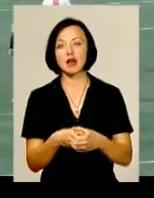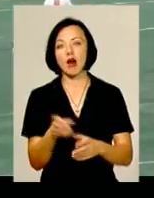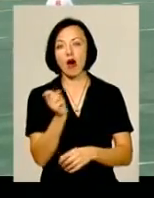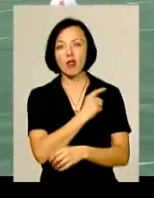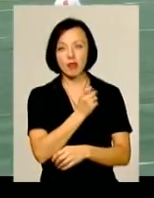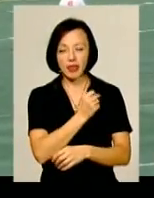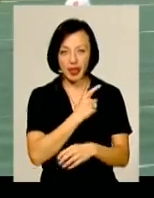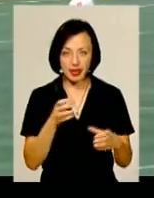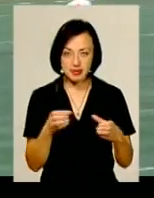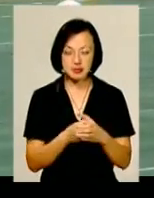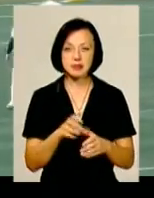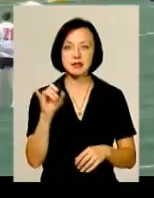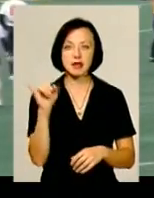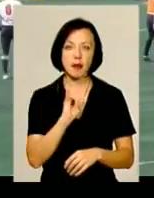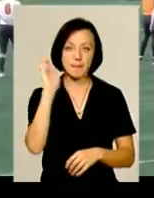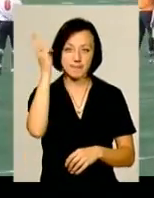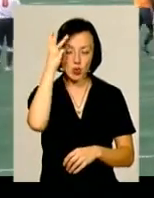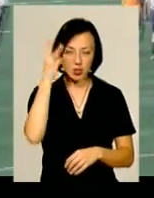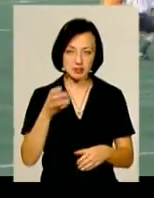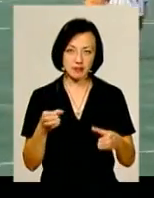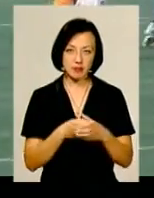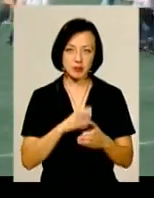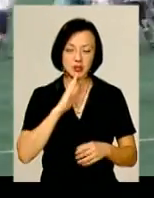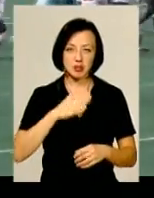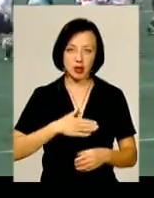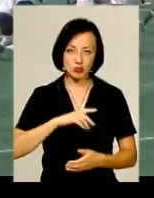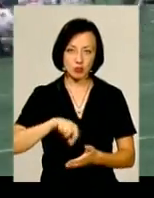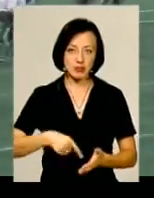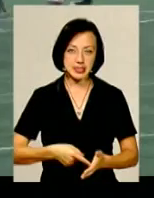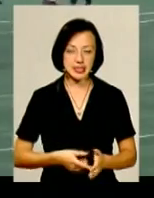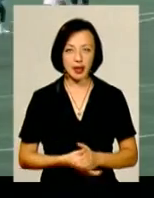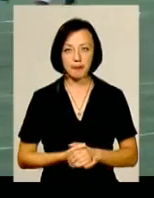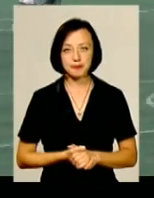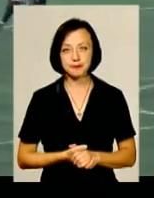одеське регбійне братство та подільські «Вепри» з нашого обласного центру.